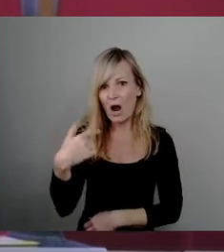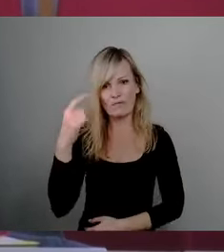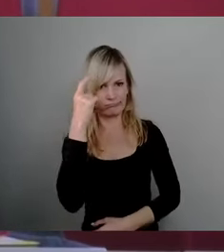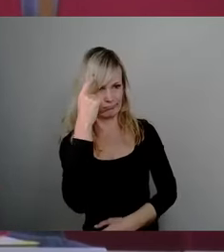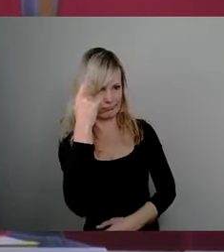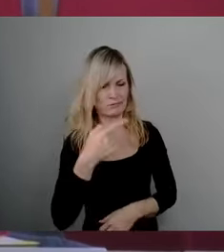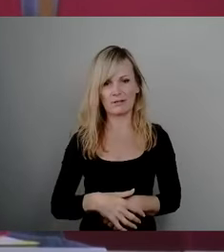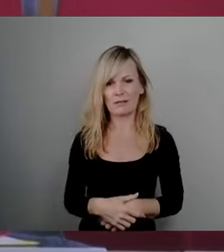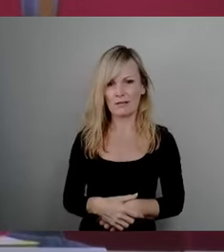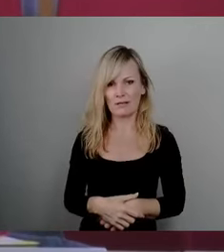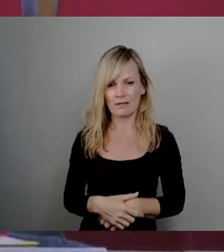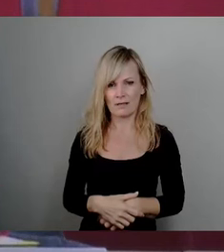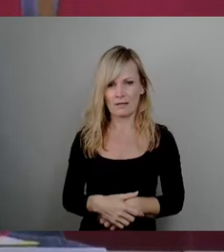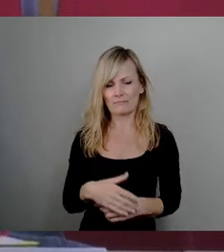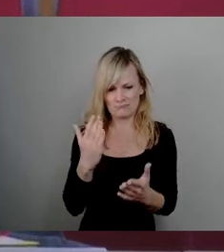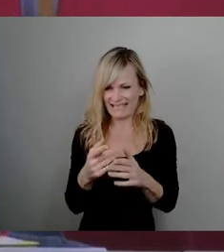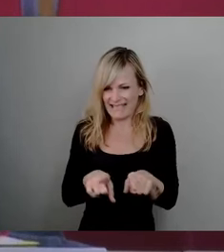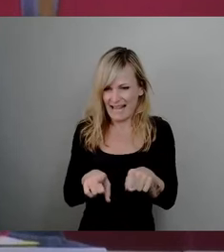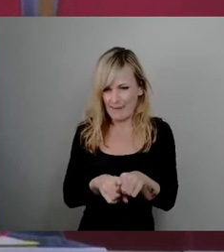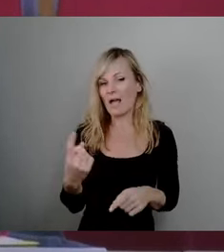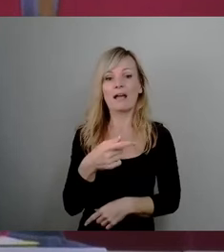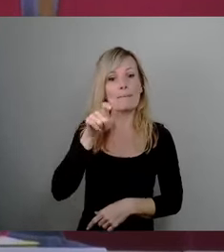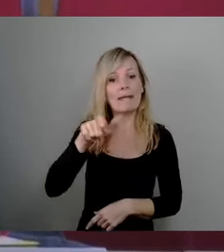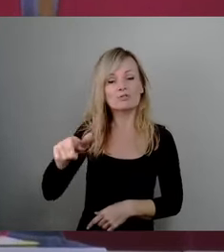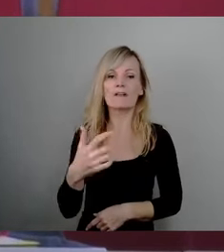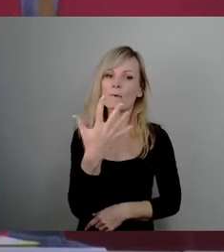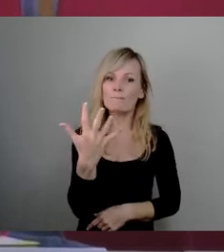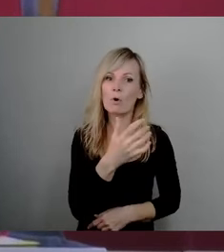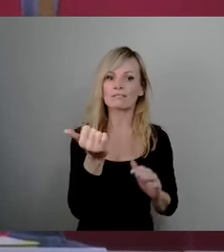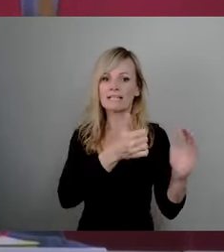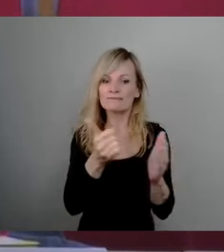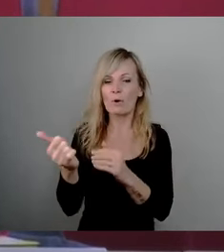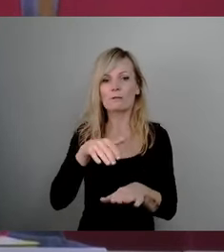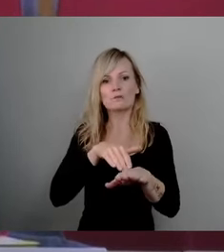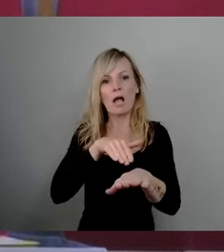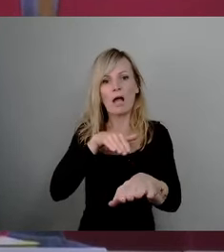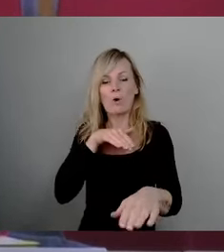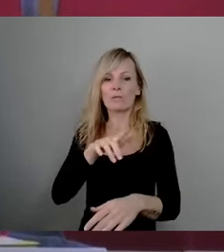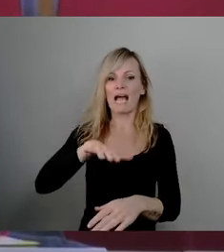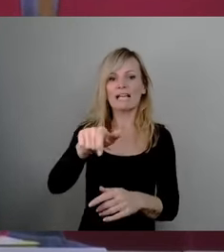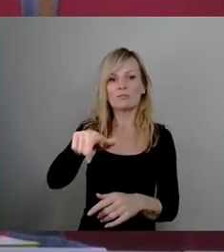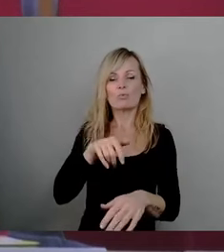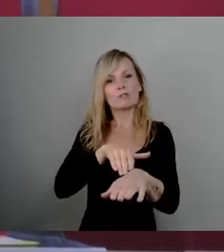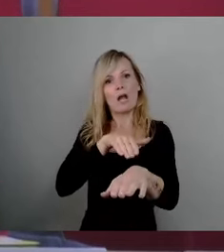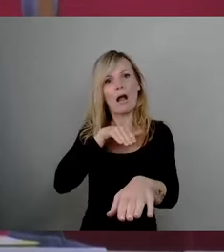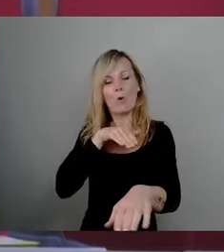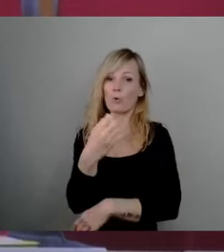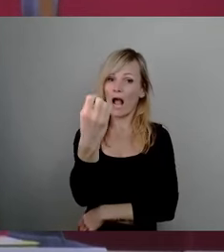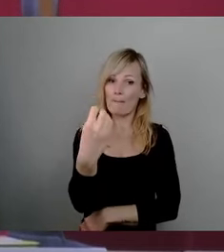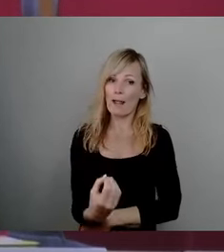Wochen auf dem Terrassenufer im Stau stehen und sich die Frage stellen, was diese zwei Ampelschaltungen